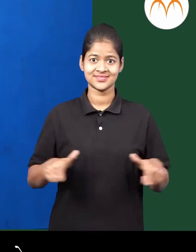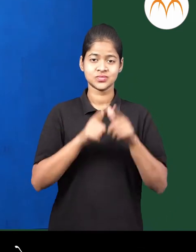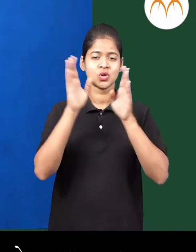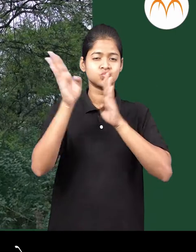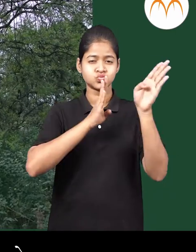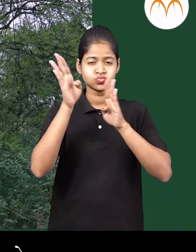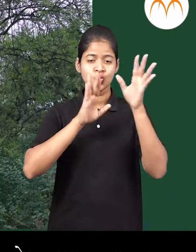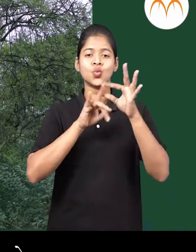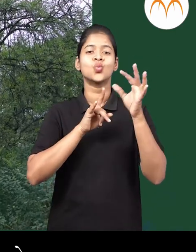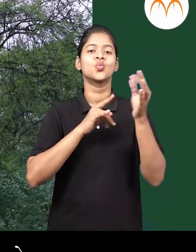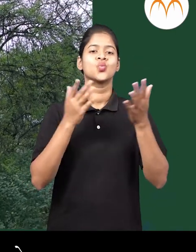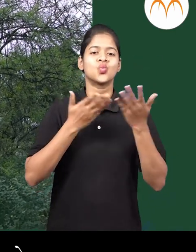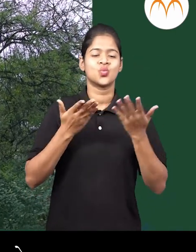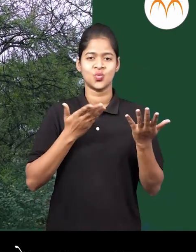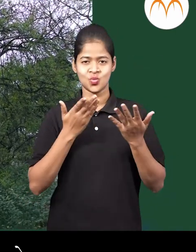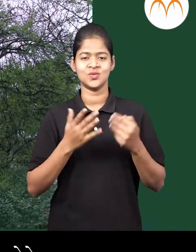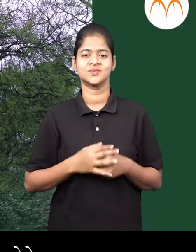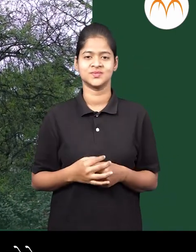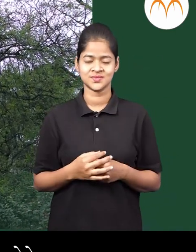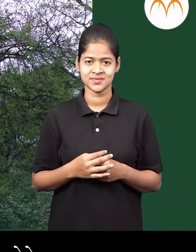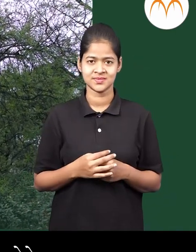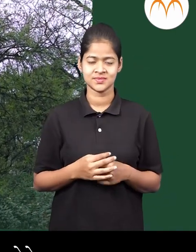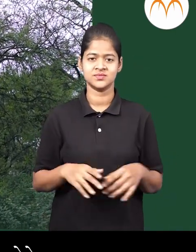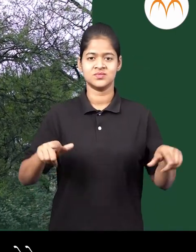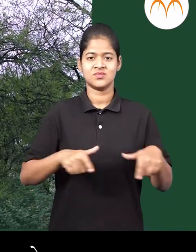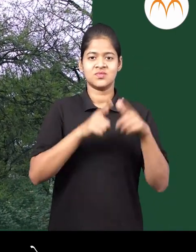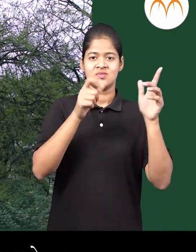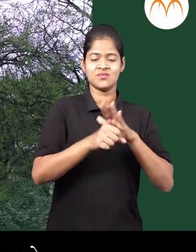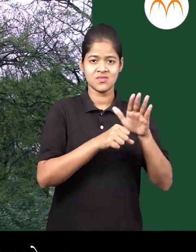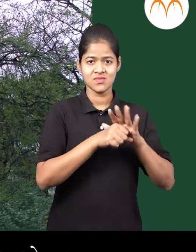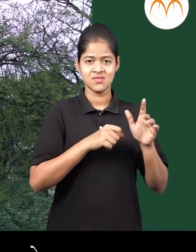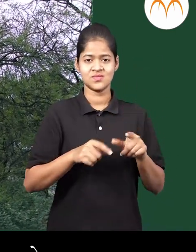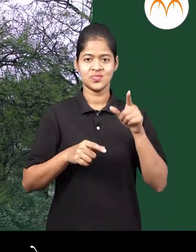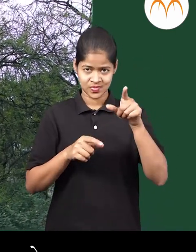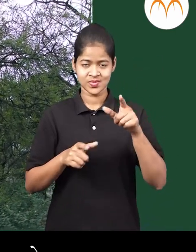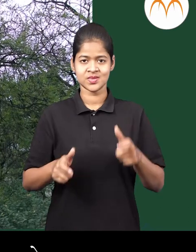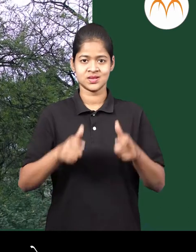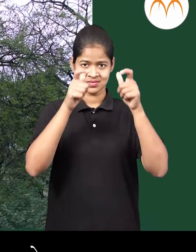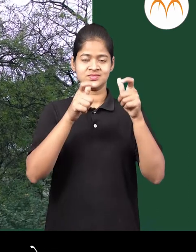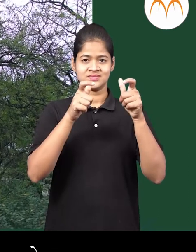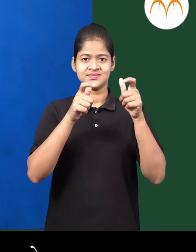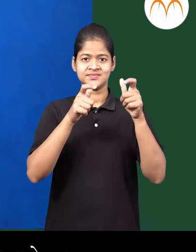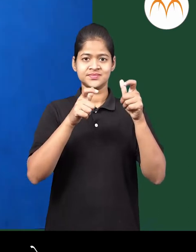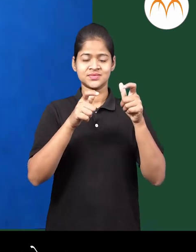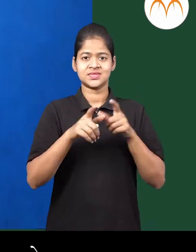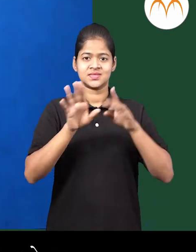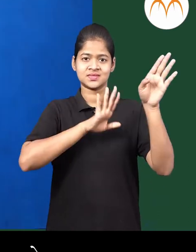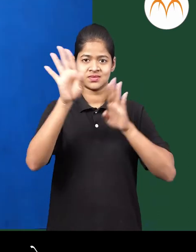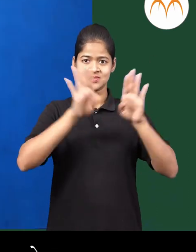आठोवा बगु त्या ज़ाडाला खोड एकस होते पण त्या खोडाला फांध्या अनेक होतिया